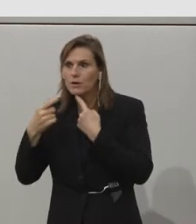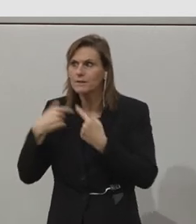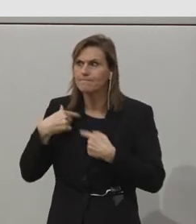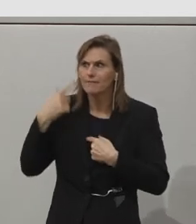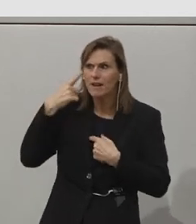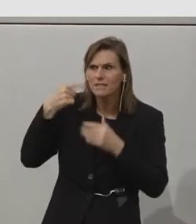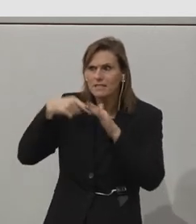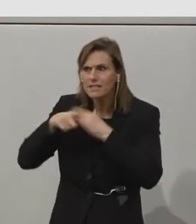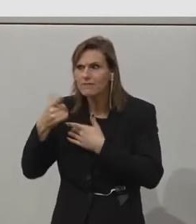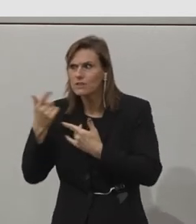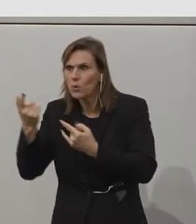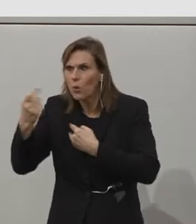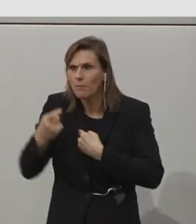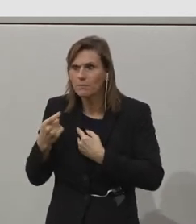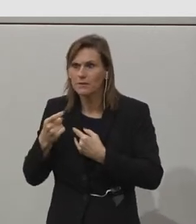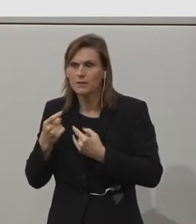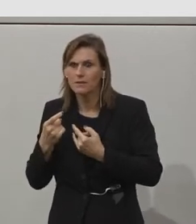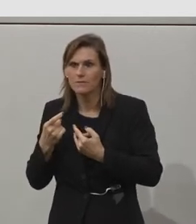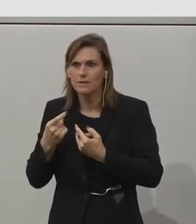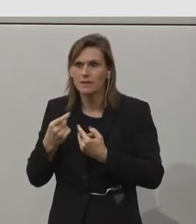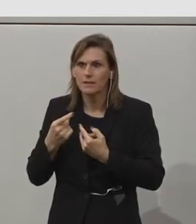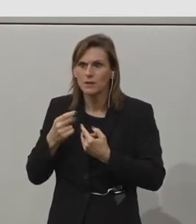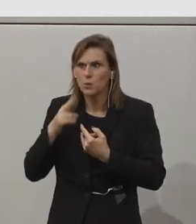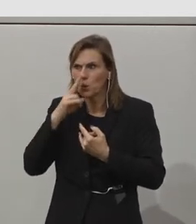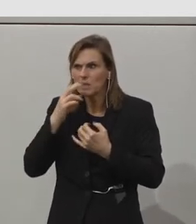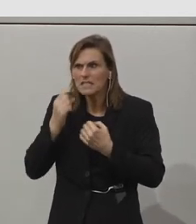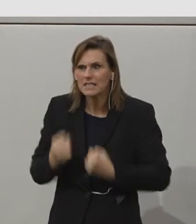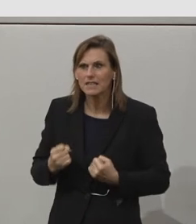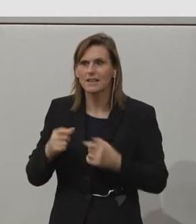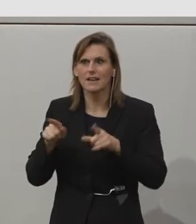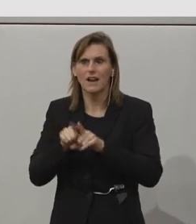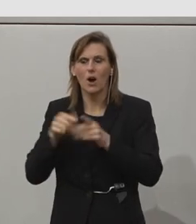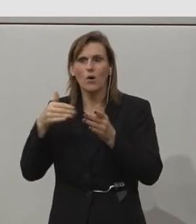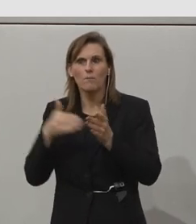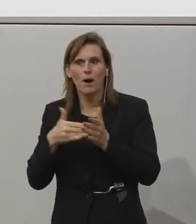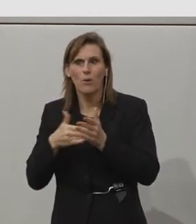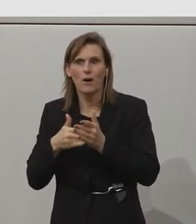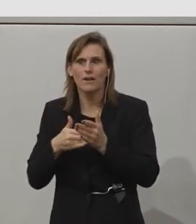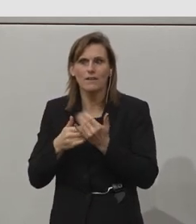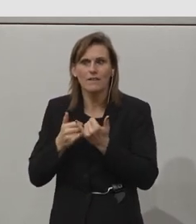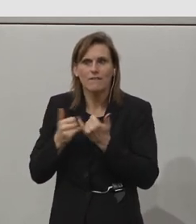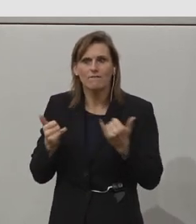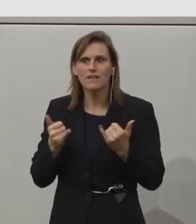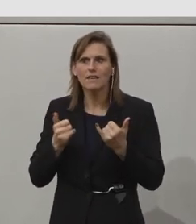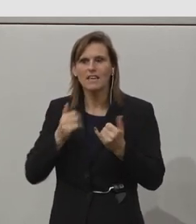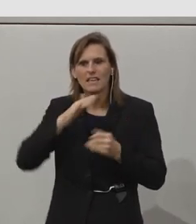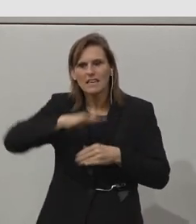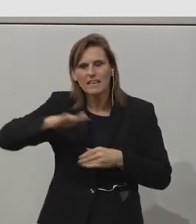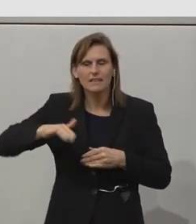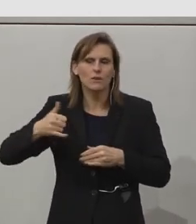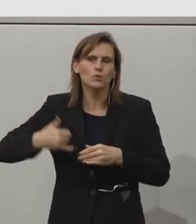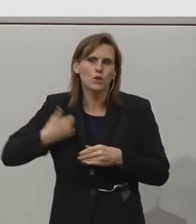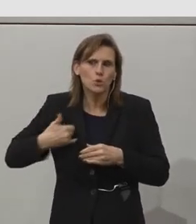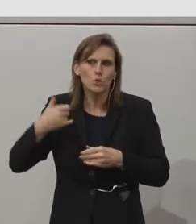erwartet. Und ich denke, da braucht es auch besonders für Kinder und Jugendliche, also für